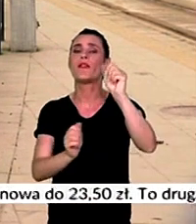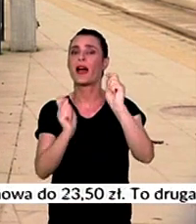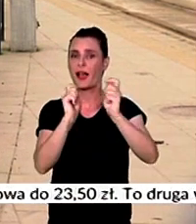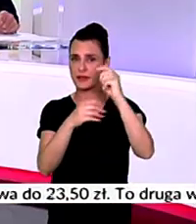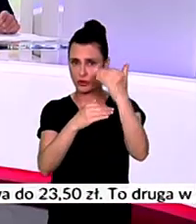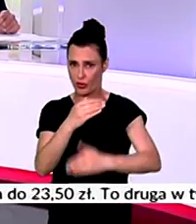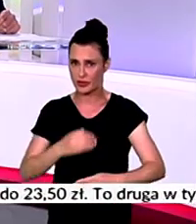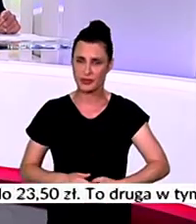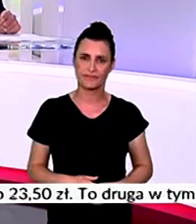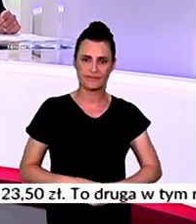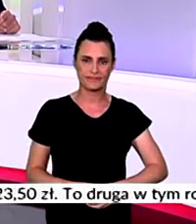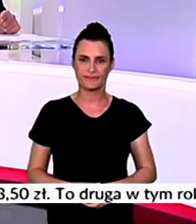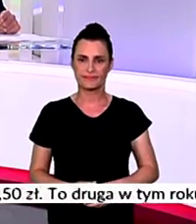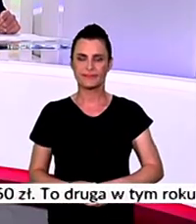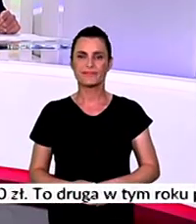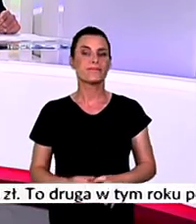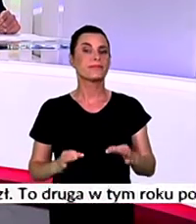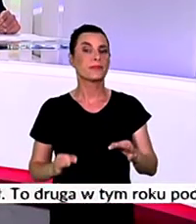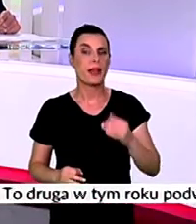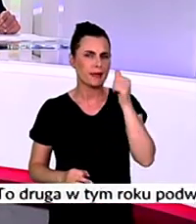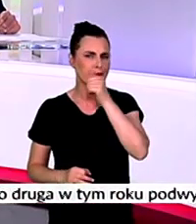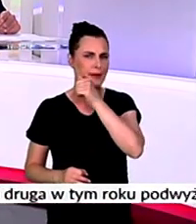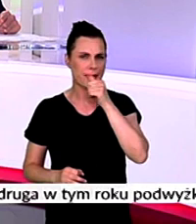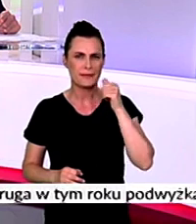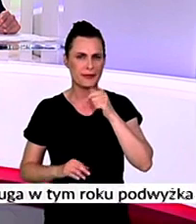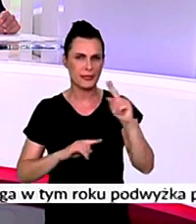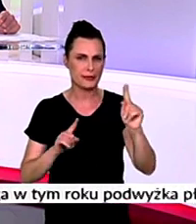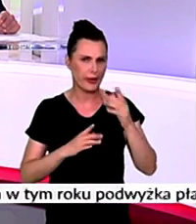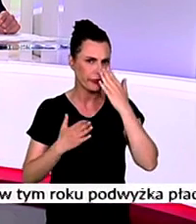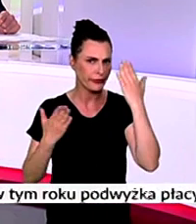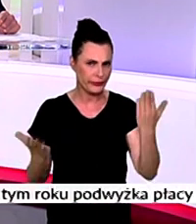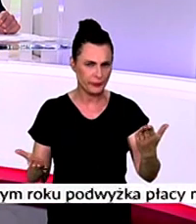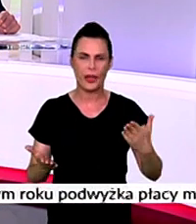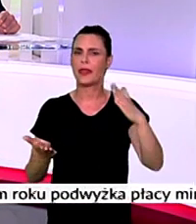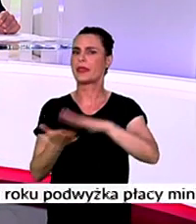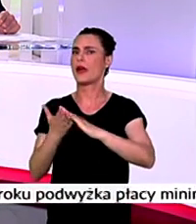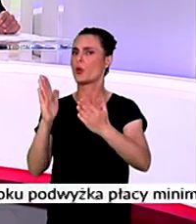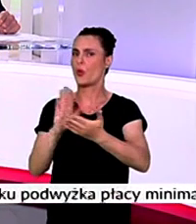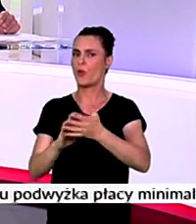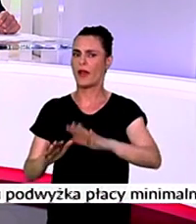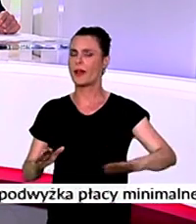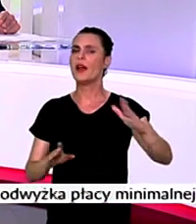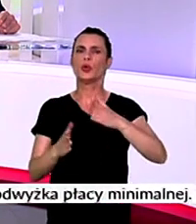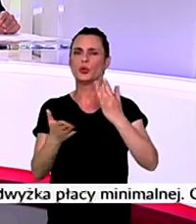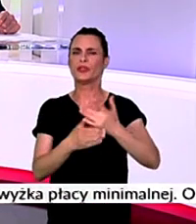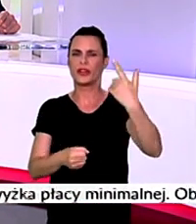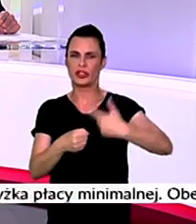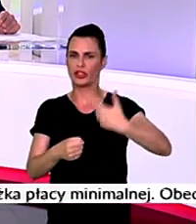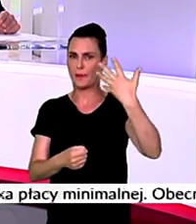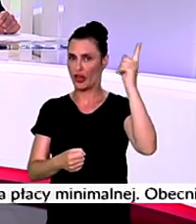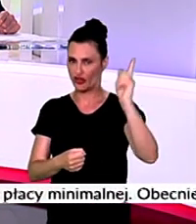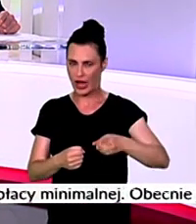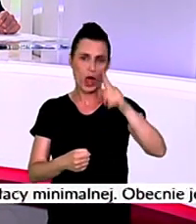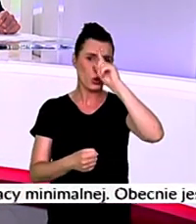wakacji. Teraz tajemniczy znak na jednym z osiedli stołecznego Targówka. W miejscu, gdzie od ponad 25 lat